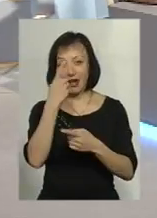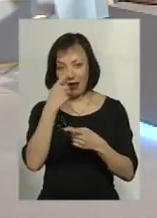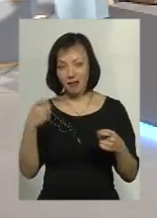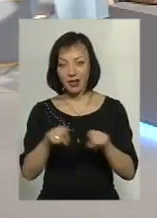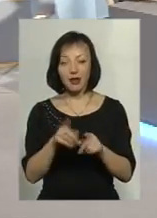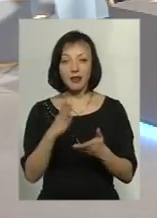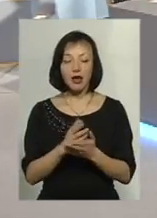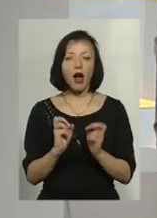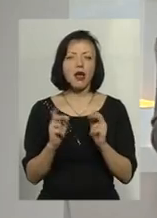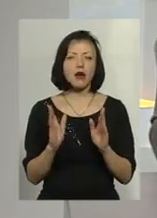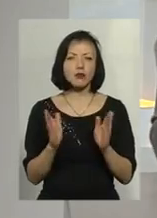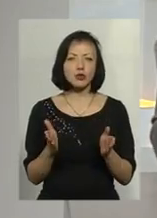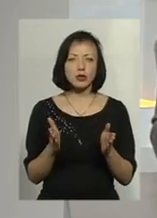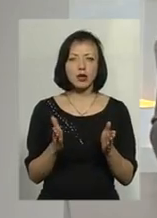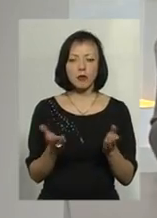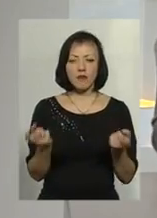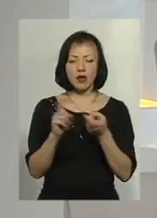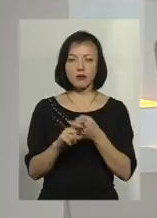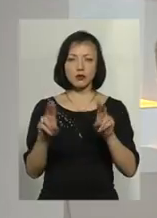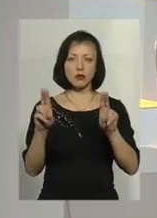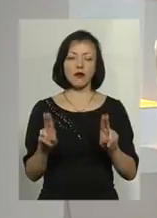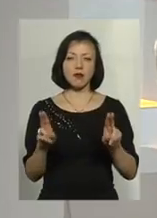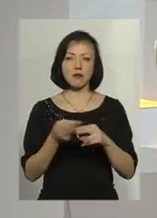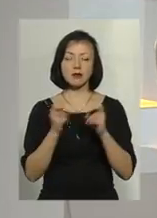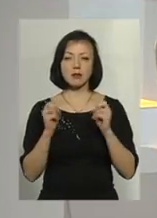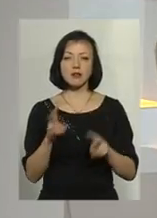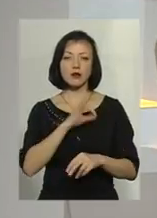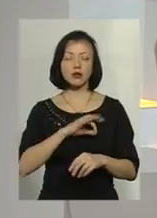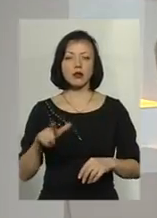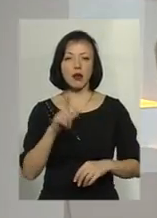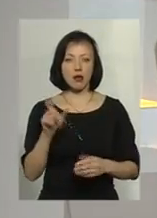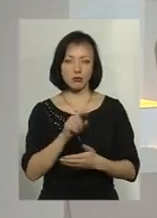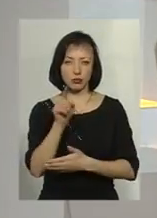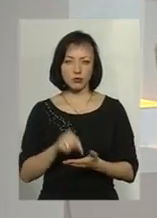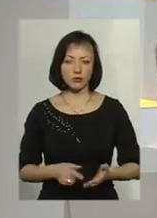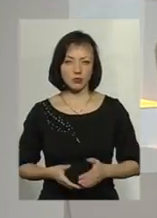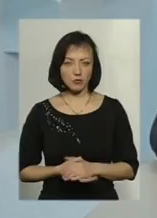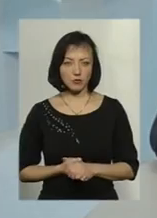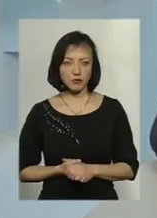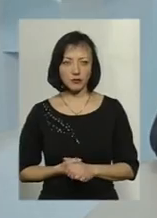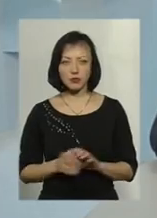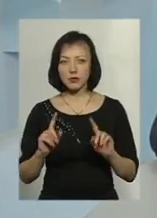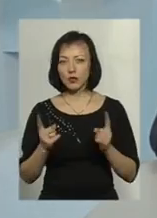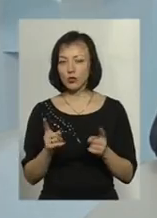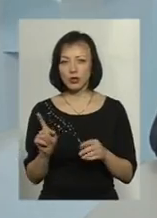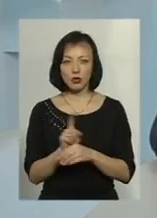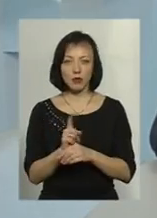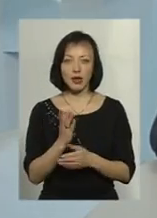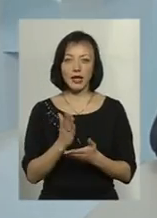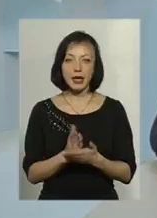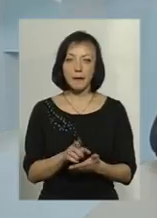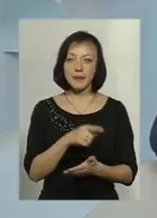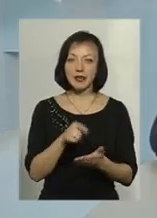буде корелюватися з правилами безпечного використання газу в побуті? Дуже нормально корелюється. Є